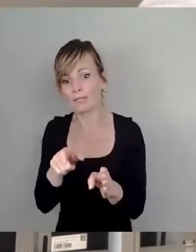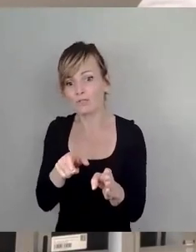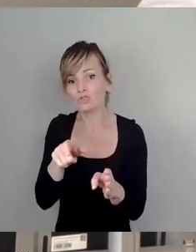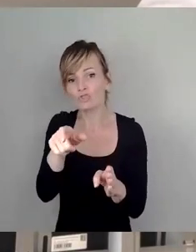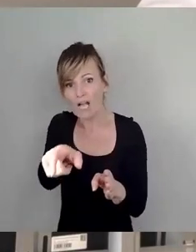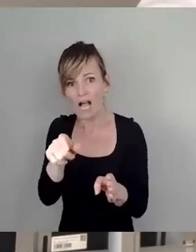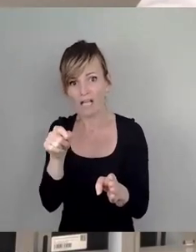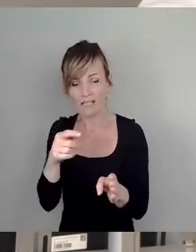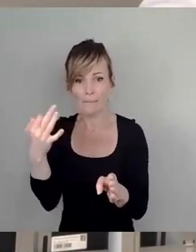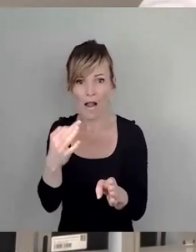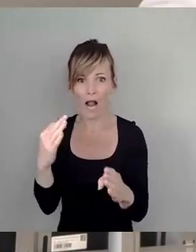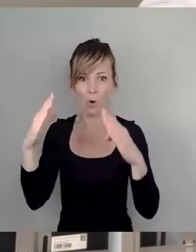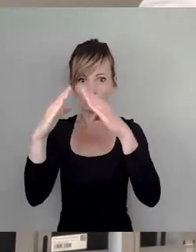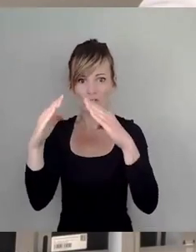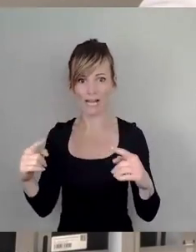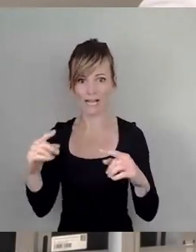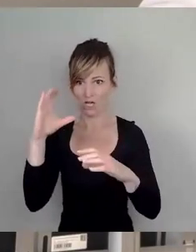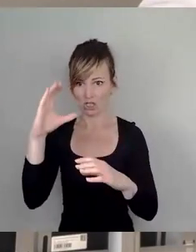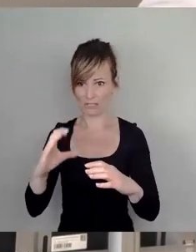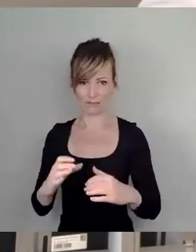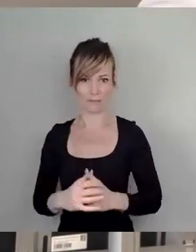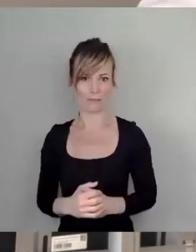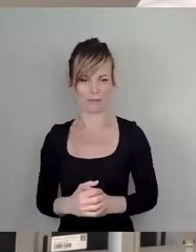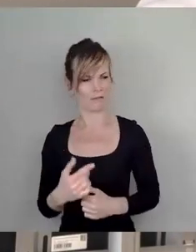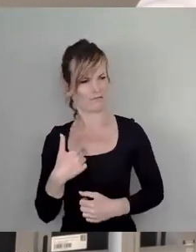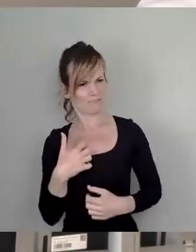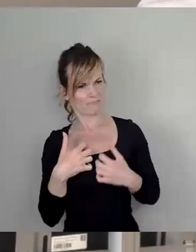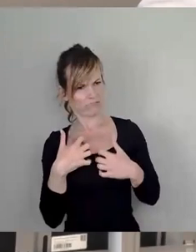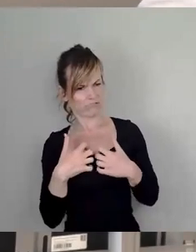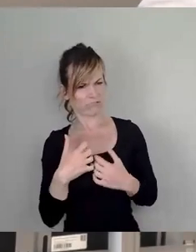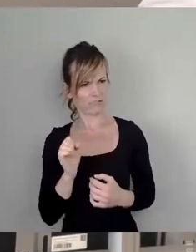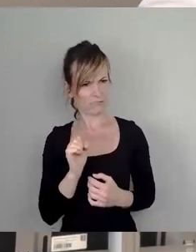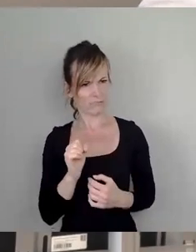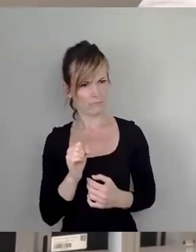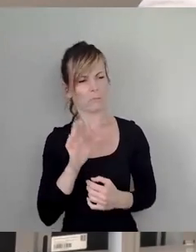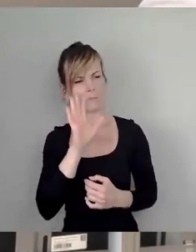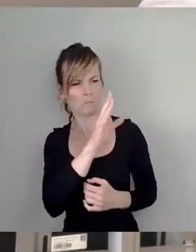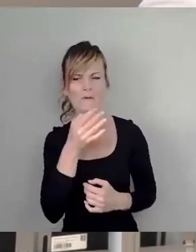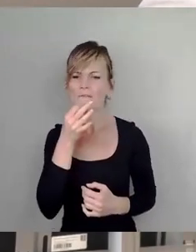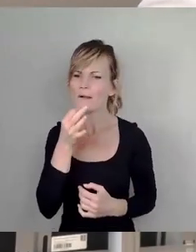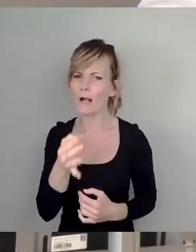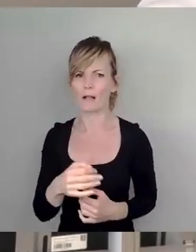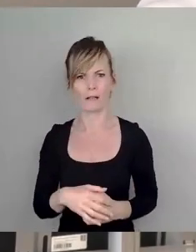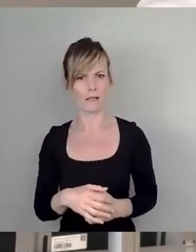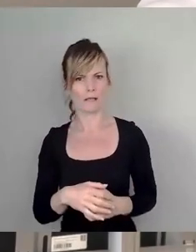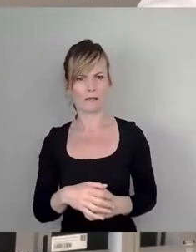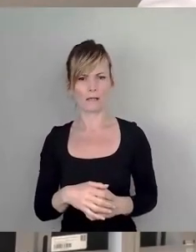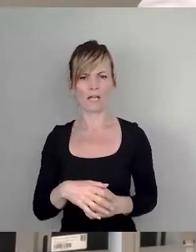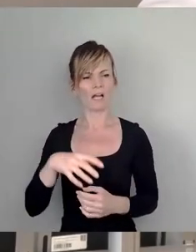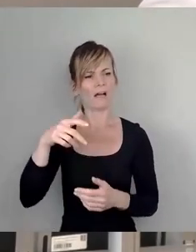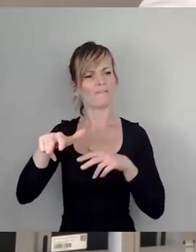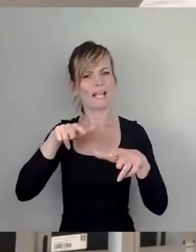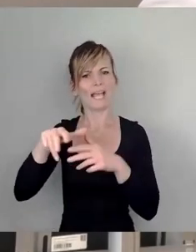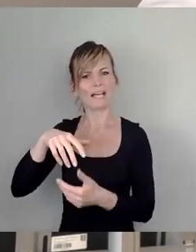Und das hat mich geärgert. Dann habe ich gedacht, gehe ich doch mal der Sache auf den Grund. Und die erste Frage war, warum braucht man die? Na, sagt das Amt, was das